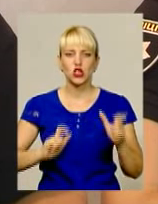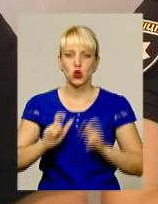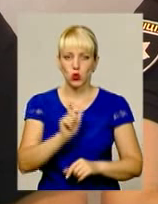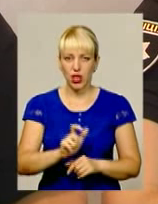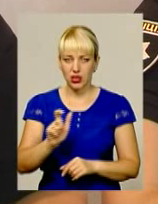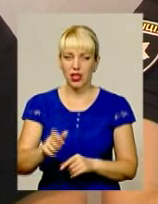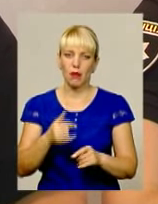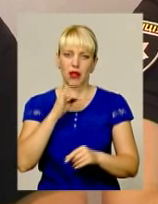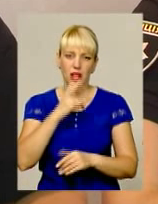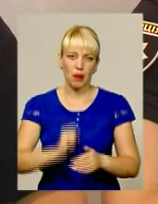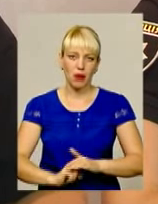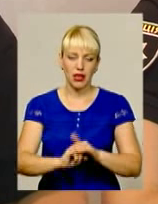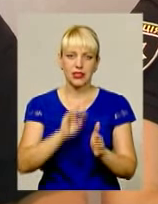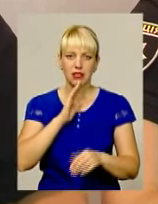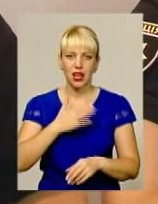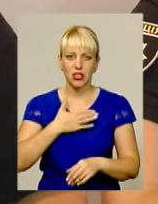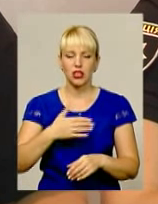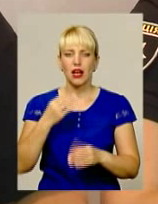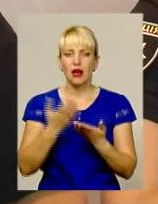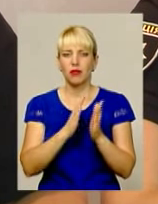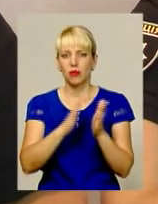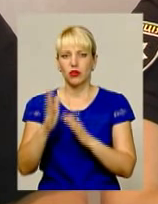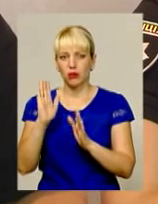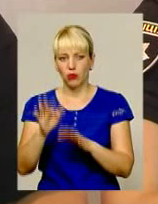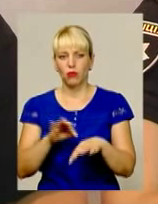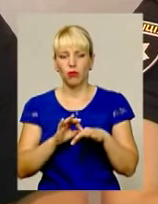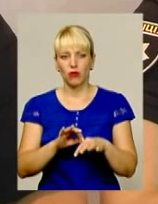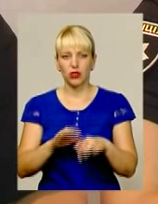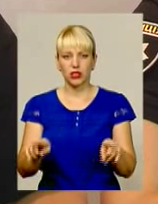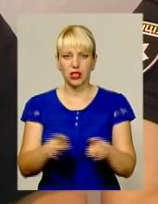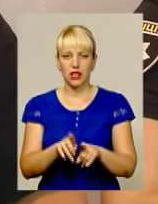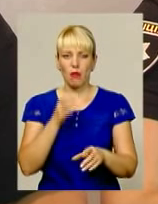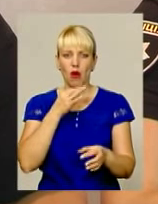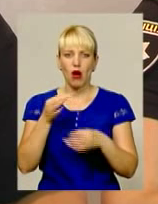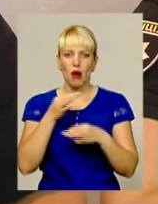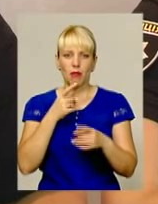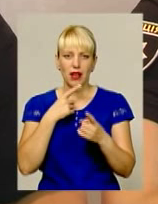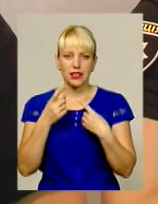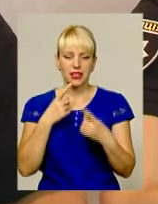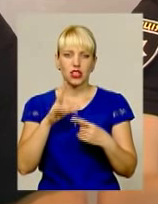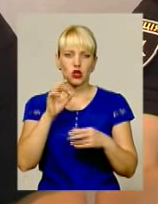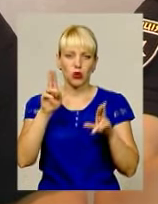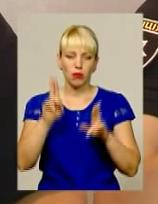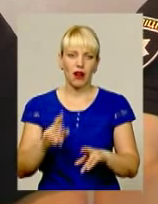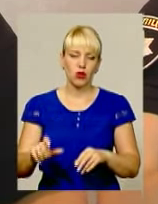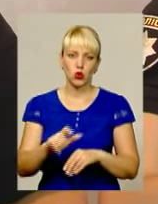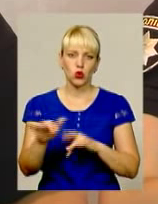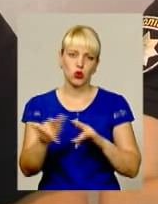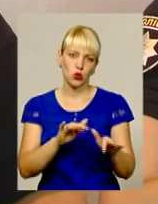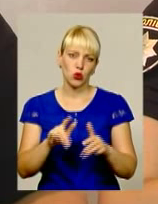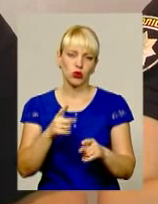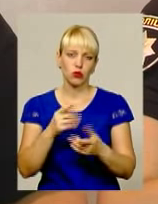наших міських бібліотек будемо проводити зі студентами такі ж самі бесіди щодо правила дорожнього руху, так як вони вже є